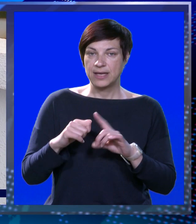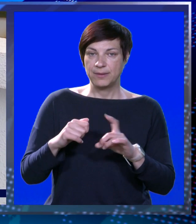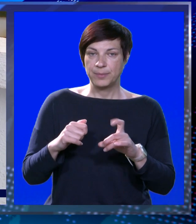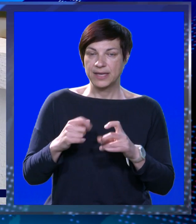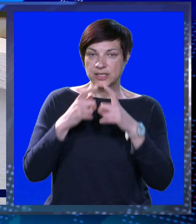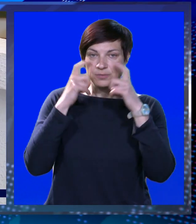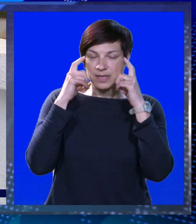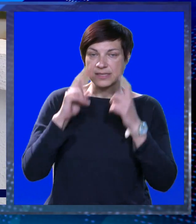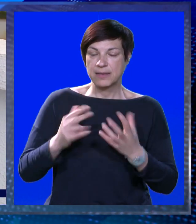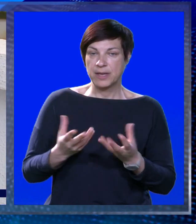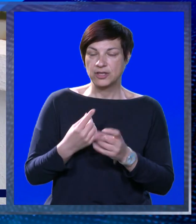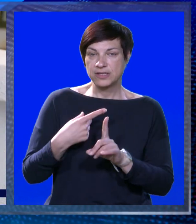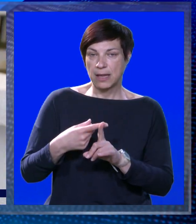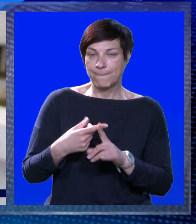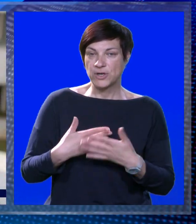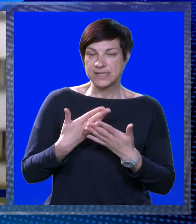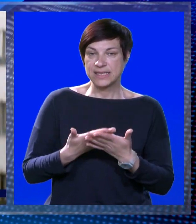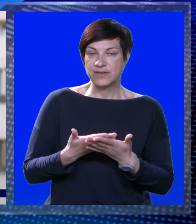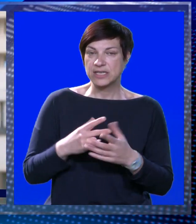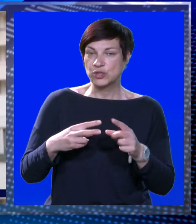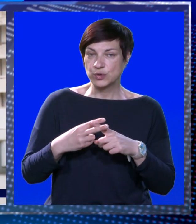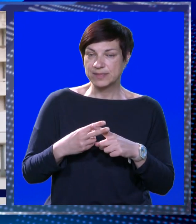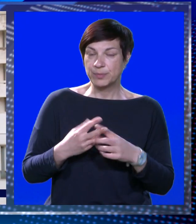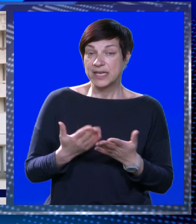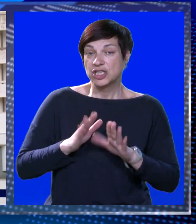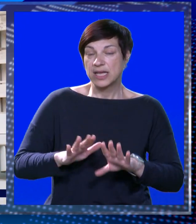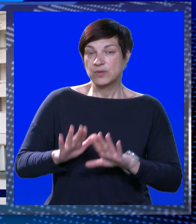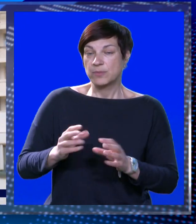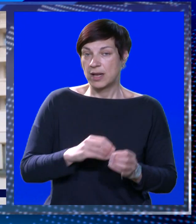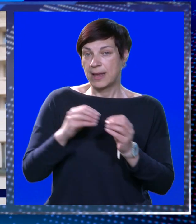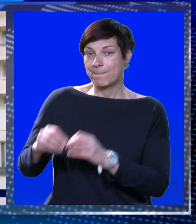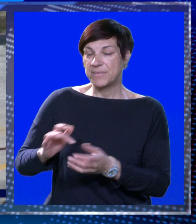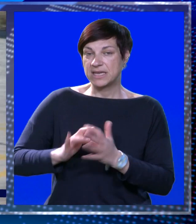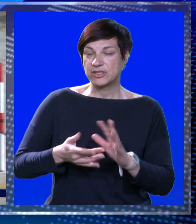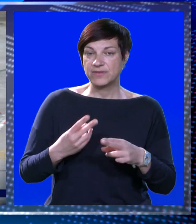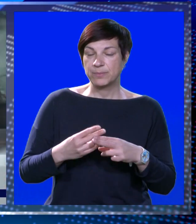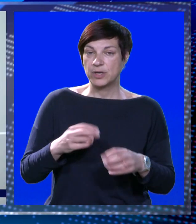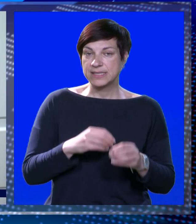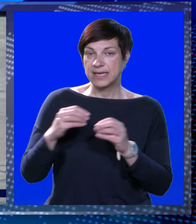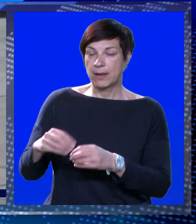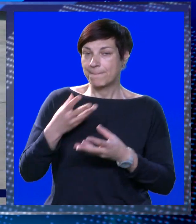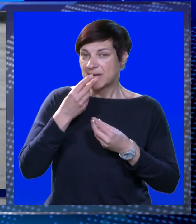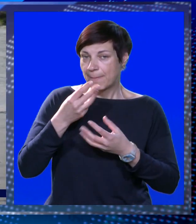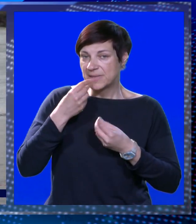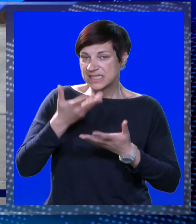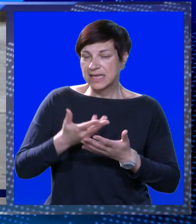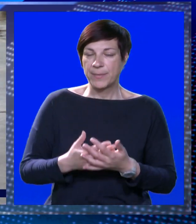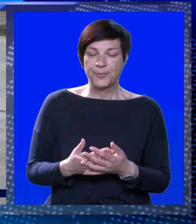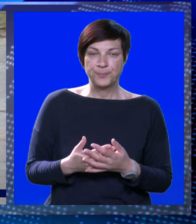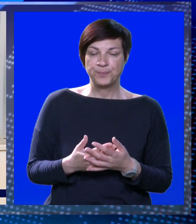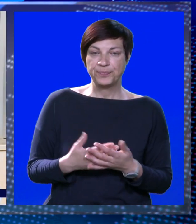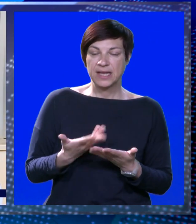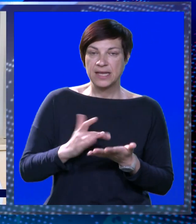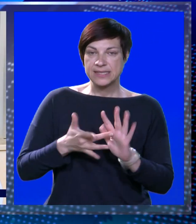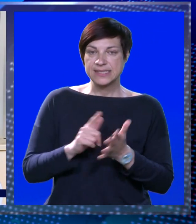Dodaje Bekić kako su maske imale dosta pozitivnih efekata jer su spriječile ili bar usporile prijenost svih bolesti koje se prenose kapličnim putem.